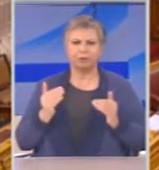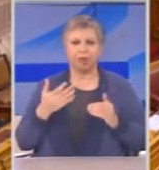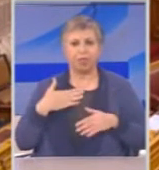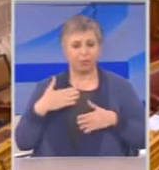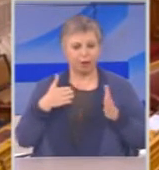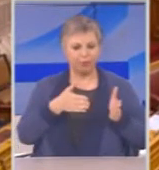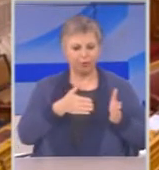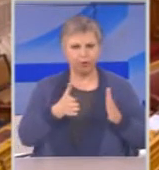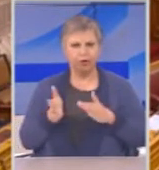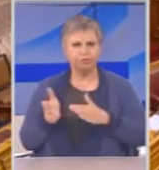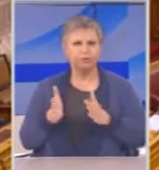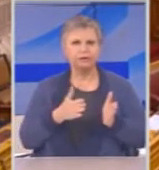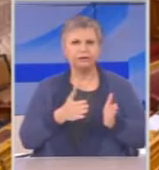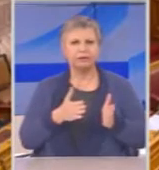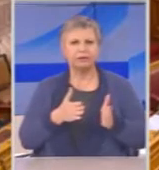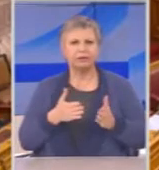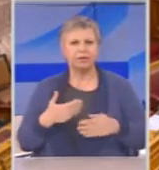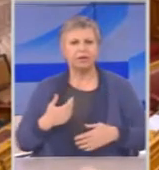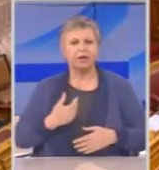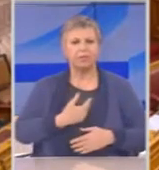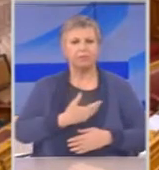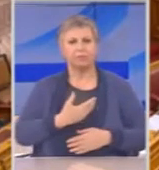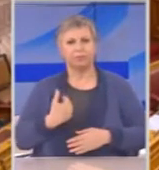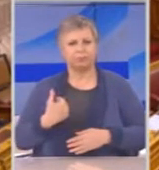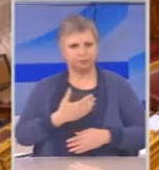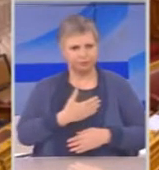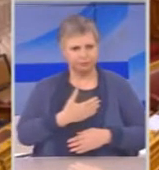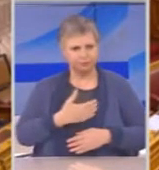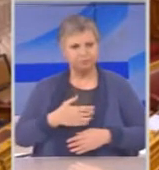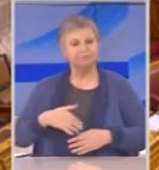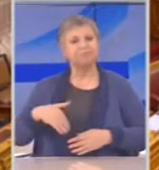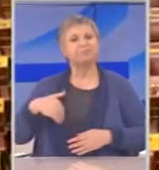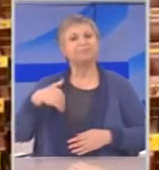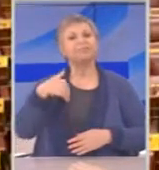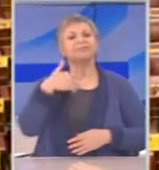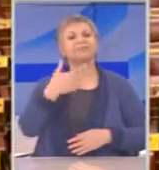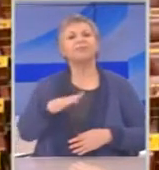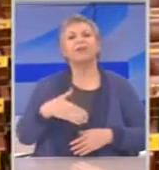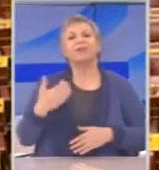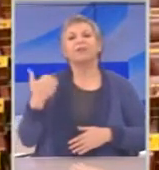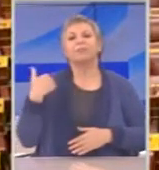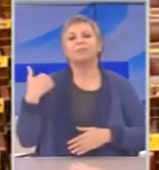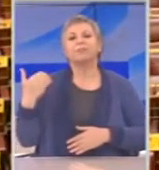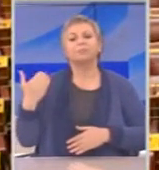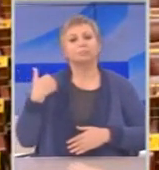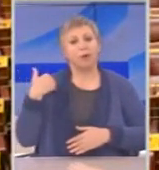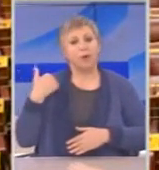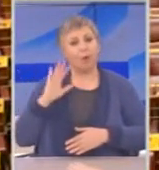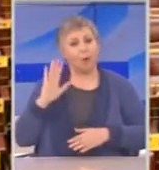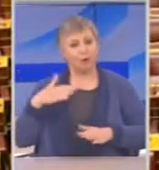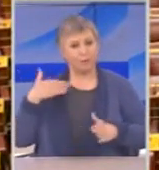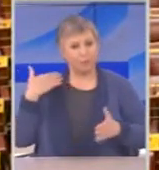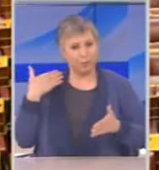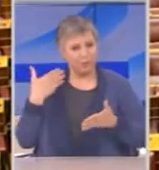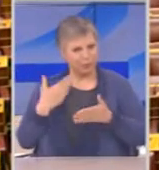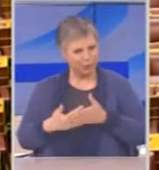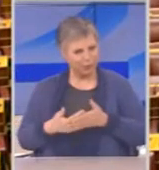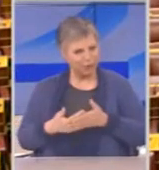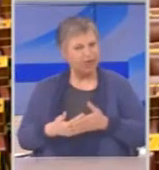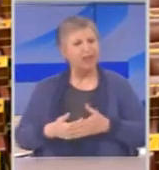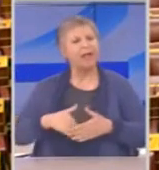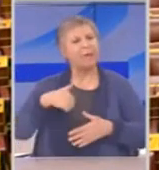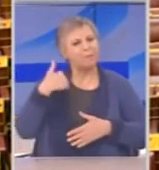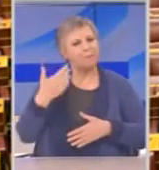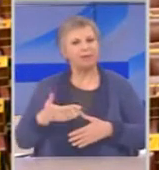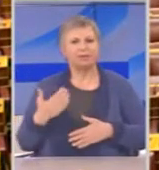Παρακαλώ, ησυχία. Απατήσει θα δεχτώ, ο ερωτής θα δεχτώ μετά το τέλος της ομιλίας. Κύριε Αμυρά, σας παρακαλώ. Με